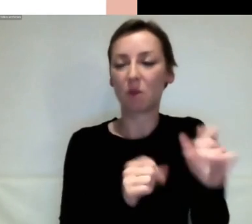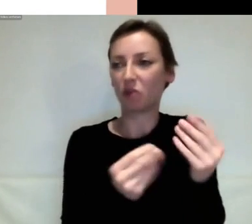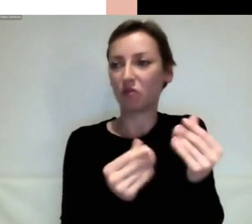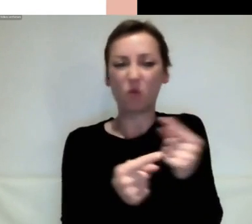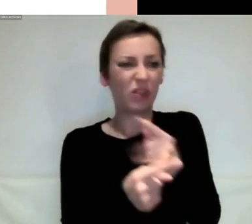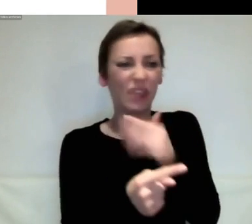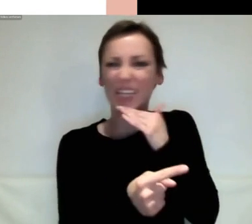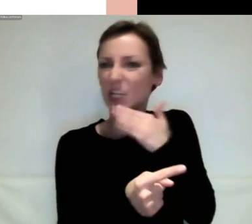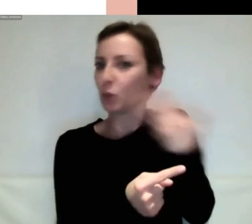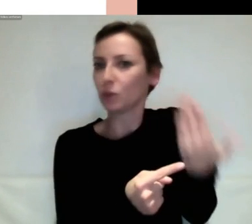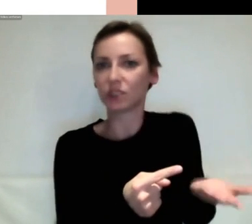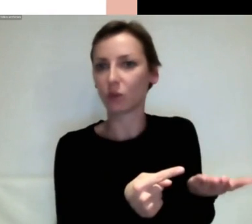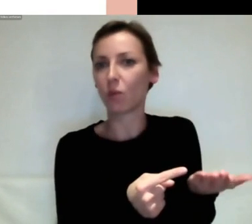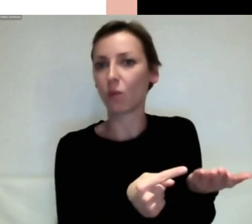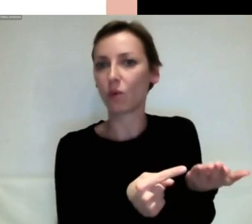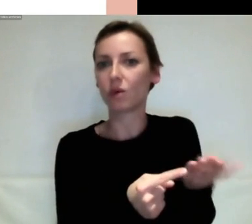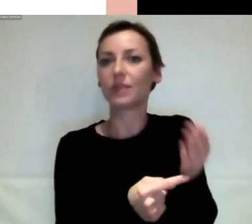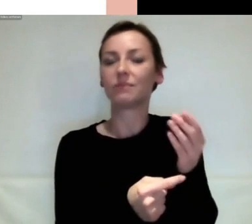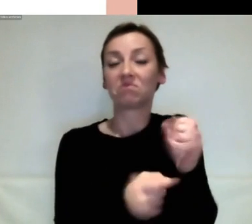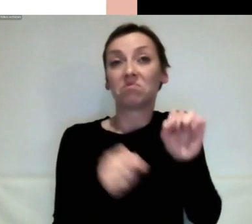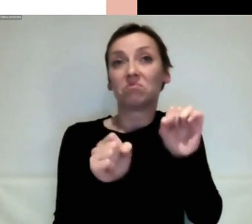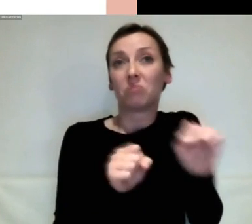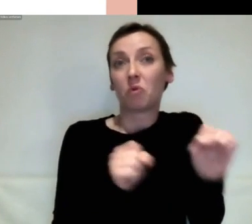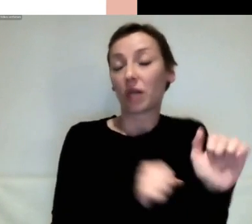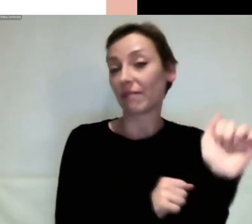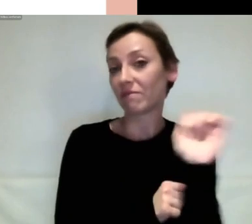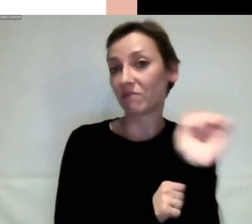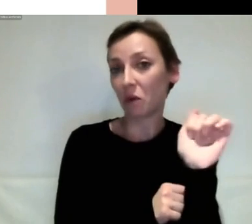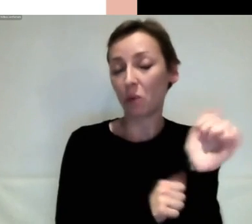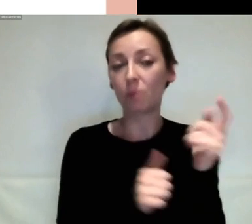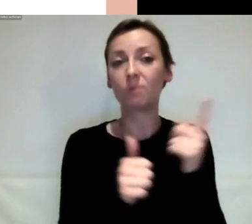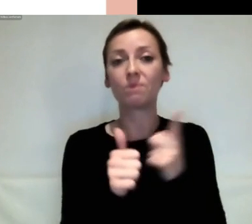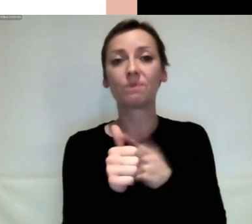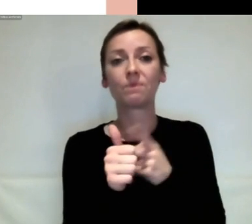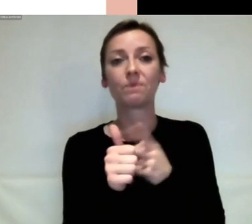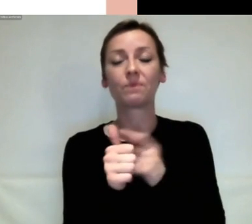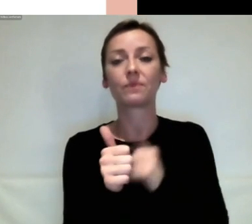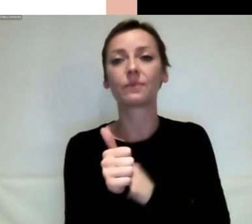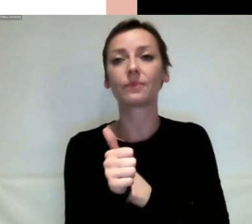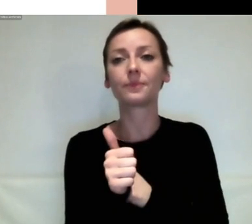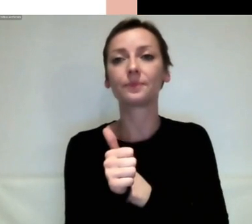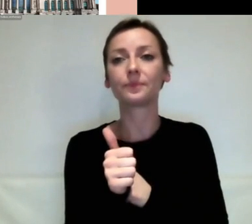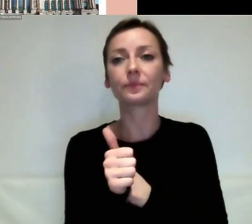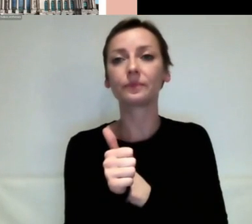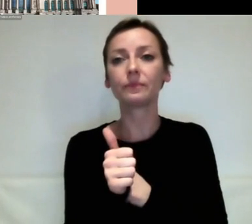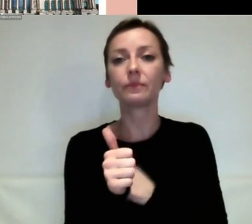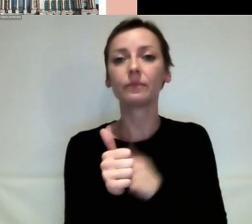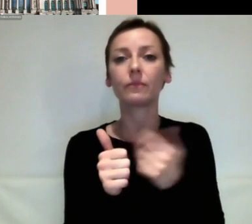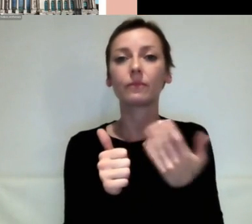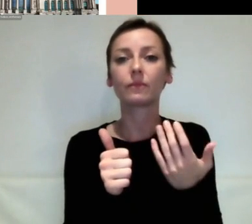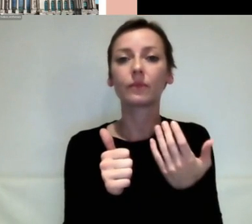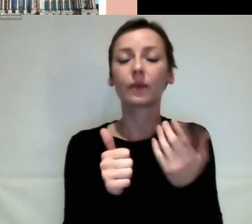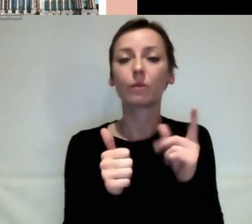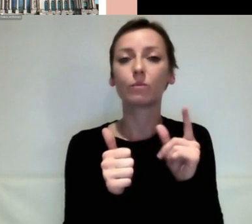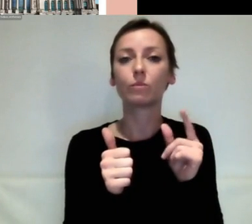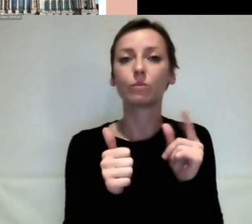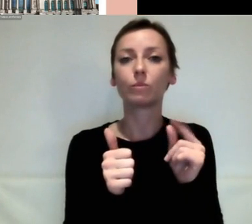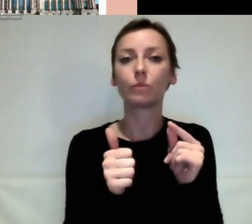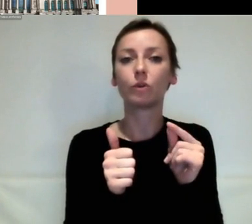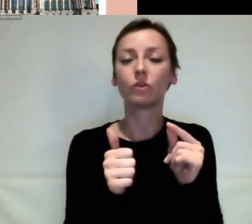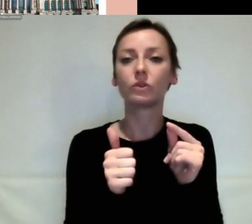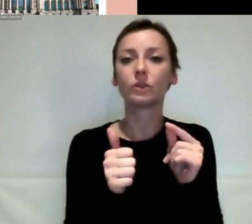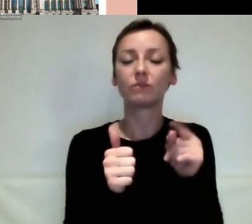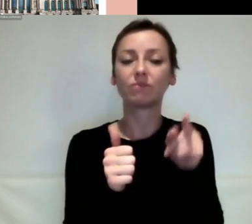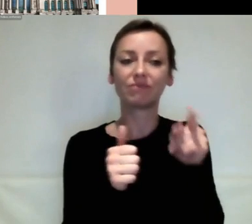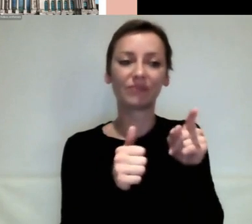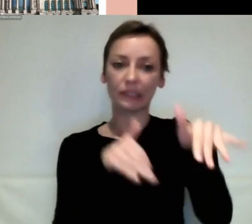Und das könnte zwei Gründe haben. Der erste wäre, es bleibt die Frage, wie repräsentativ ist dieser